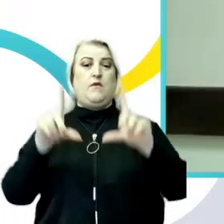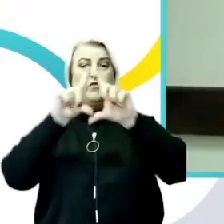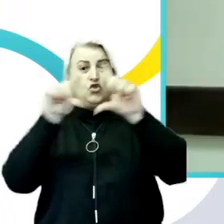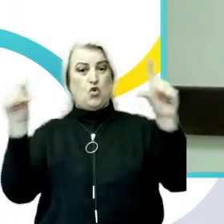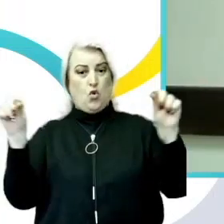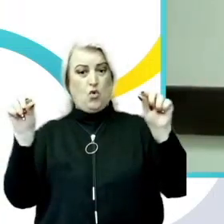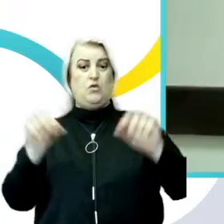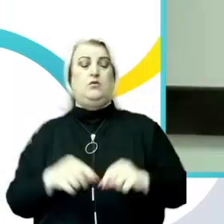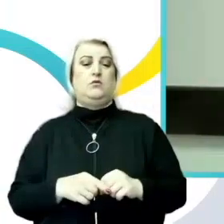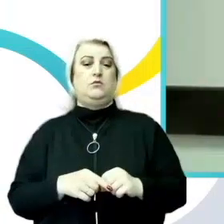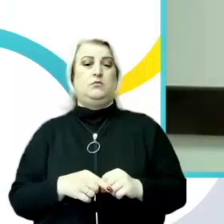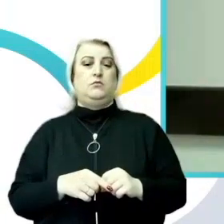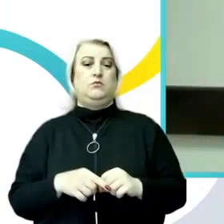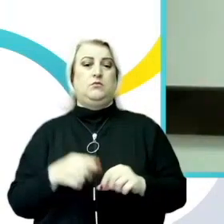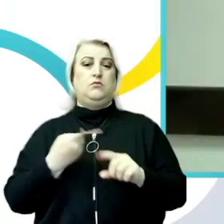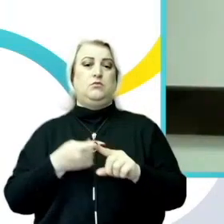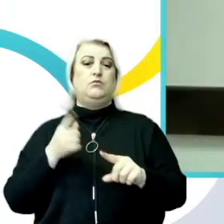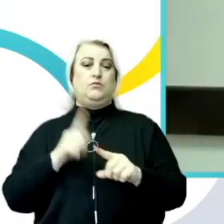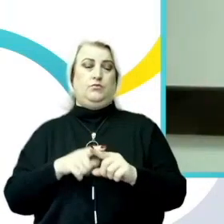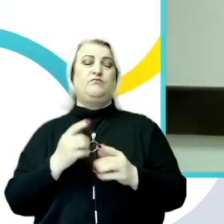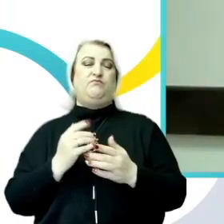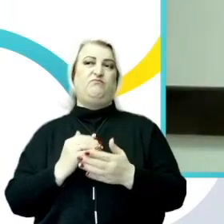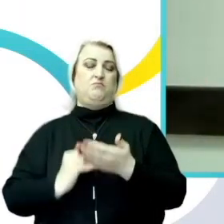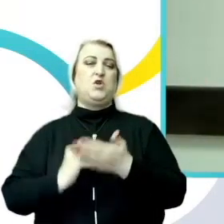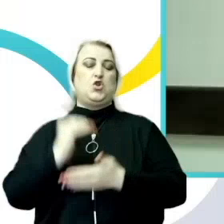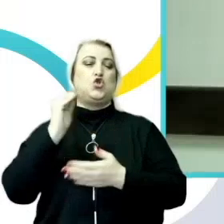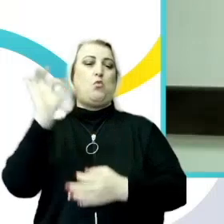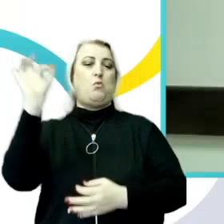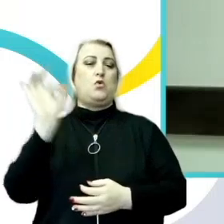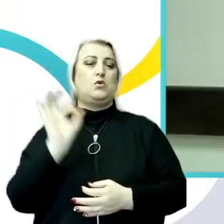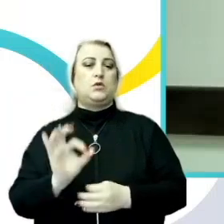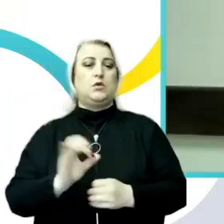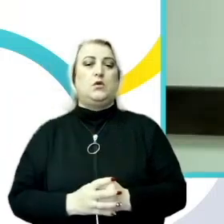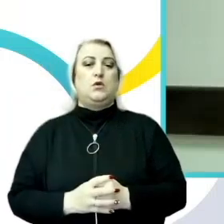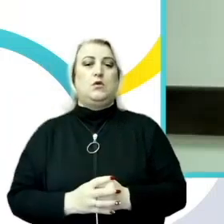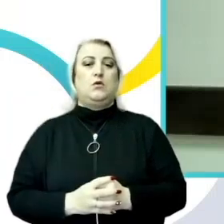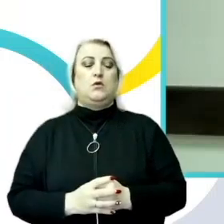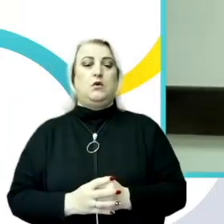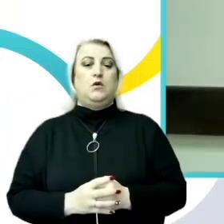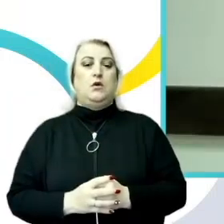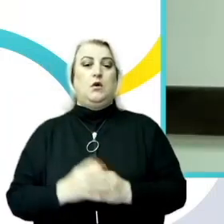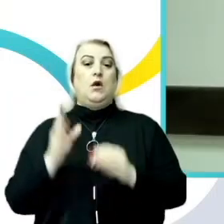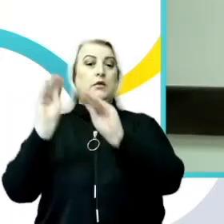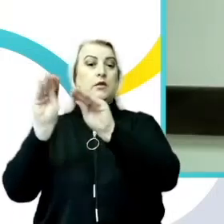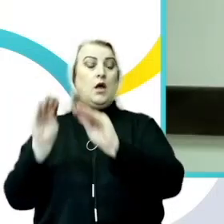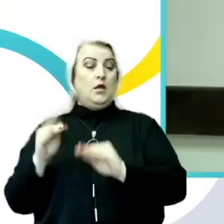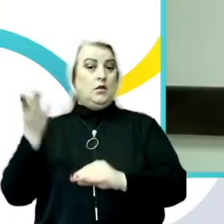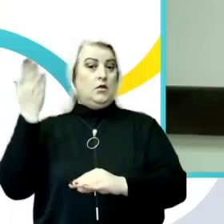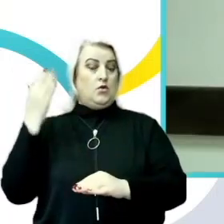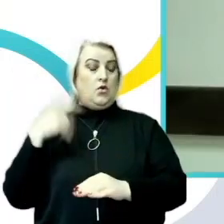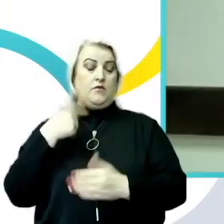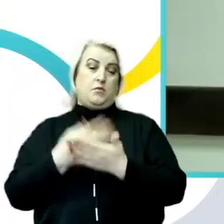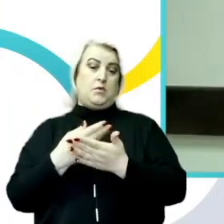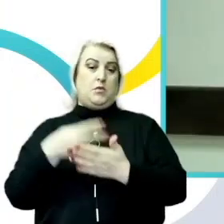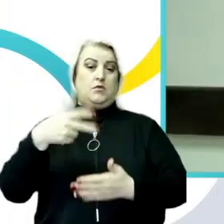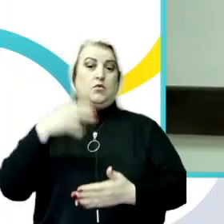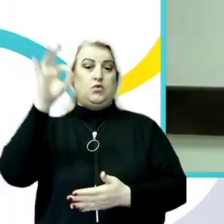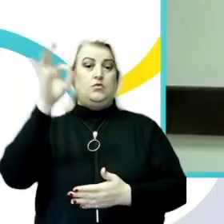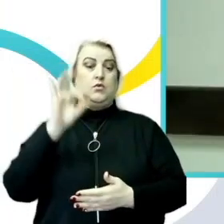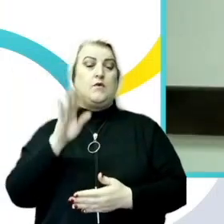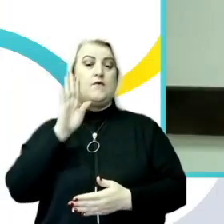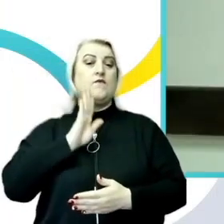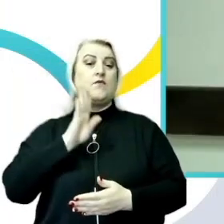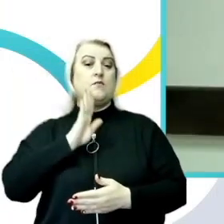are o prevalență destul de înaltă. Datele de atunci ne arătau că circa 20% dintre femeile